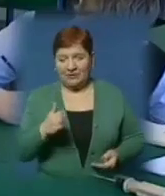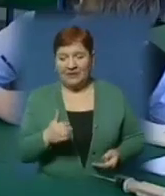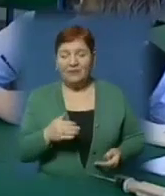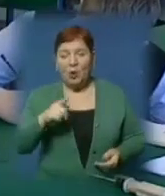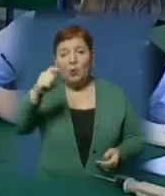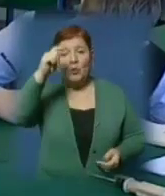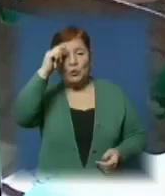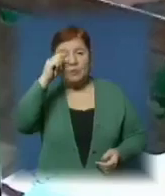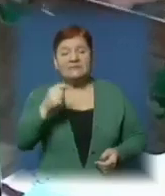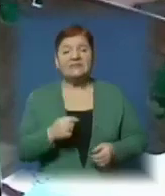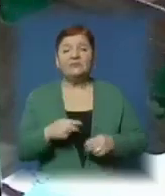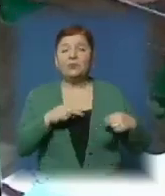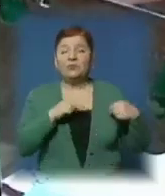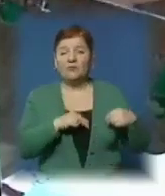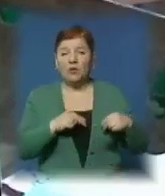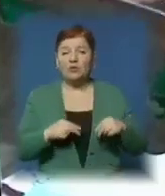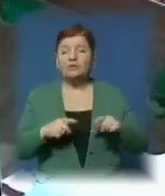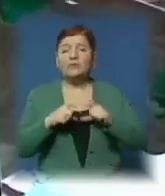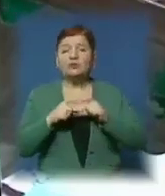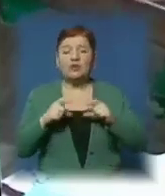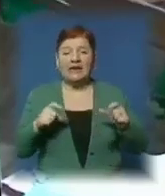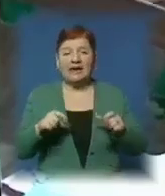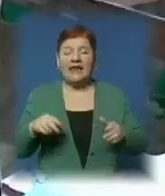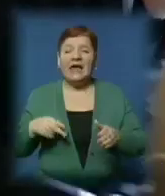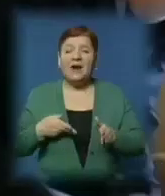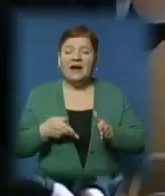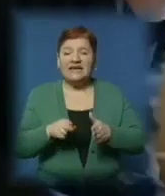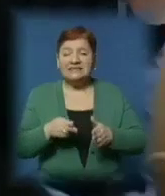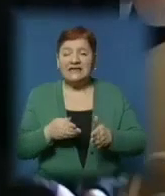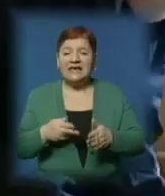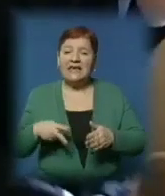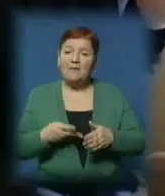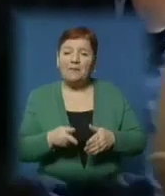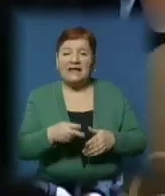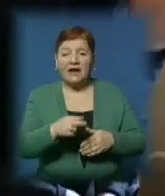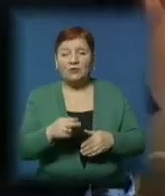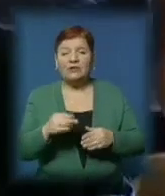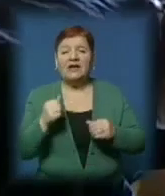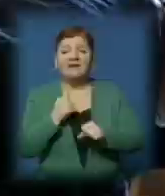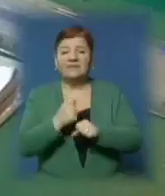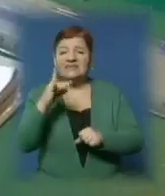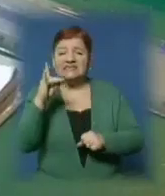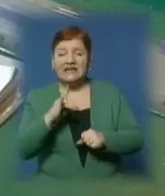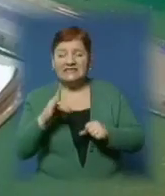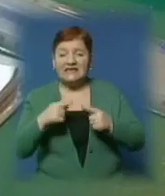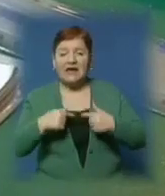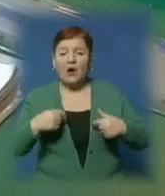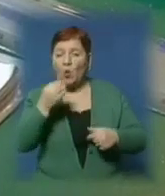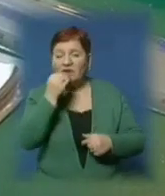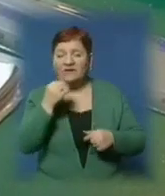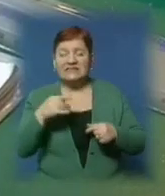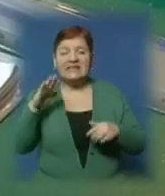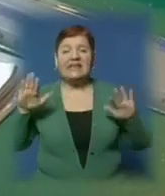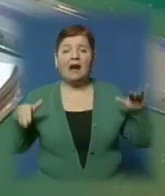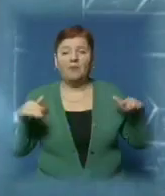трудового навчання кипить робота, школярі креслять і пиляють. Діти виготовляють стільці і полиці, годівниці для птахів, а